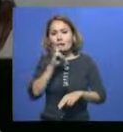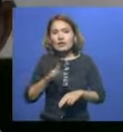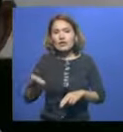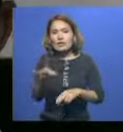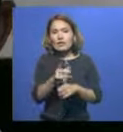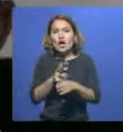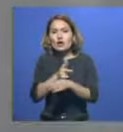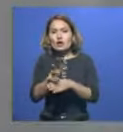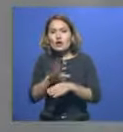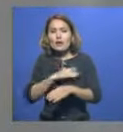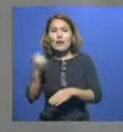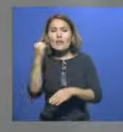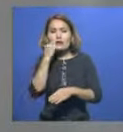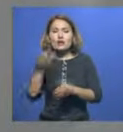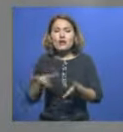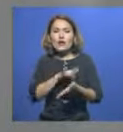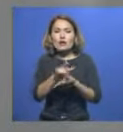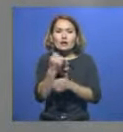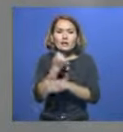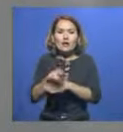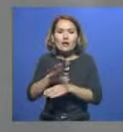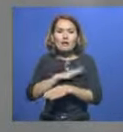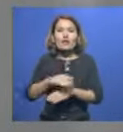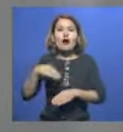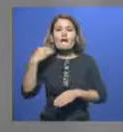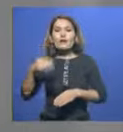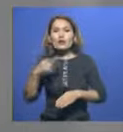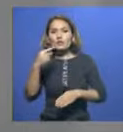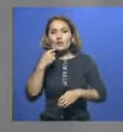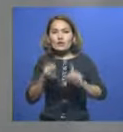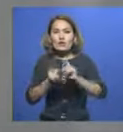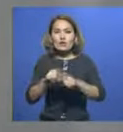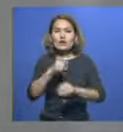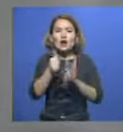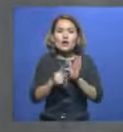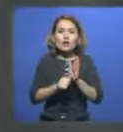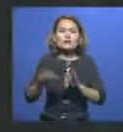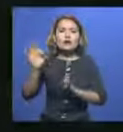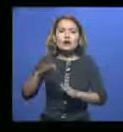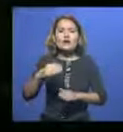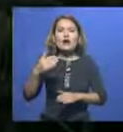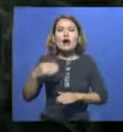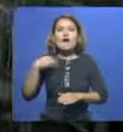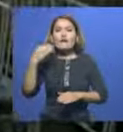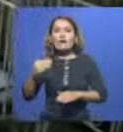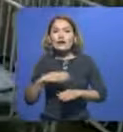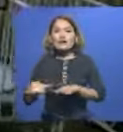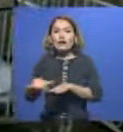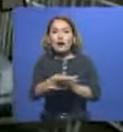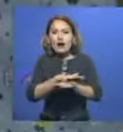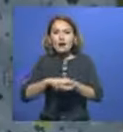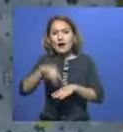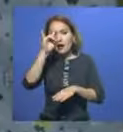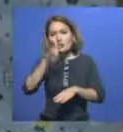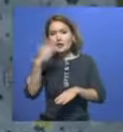кино фестивалінің сейліғын алған болатын. Қазір француз тіліне аударлып жатыр. Яғни 16-ншы қазандан басты франция қалқа көре бастайды. Ал